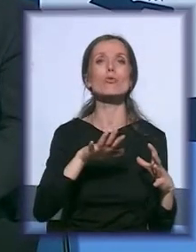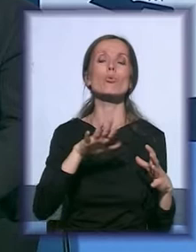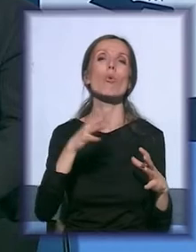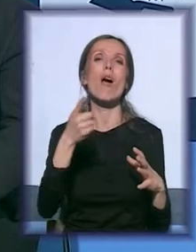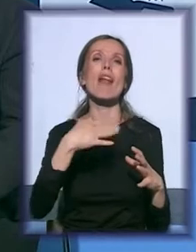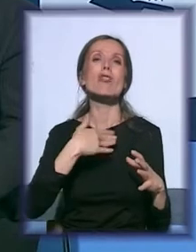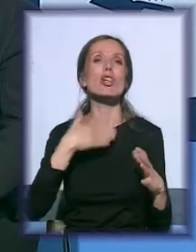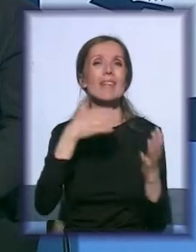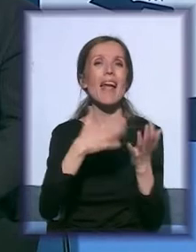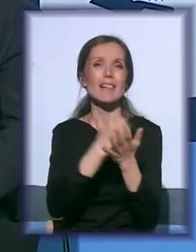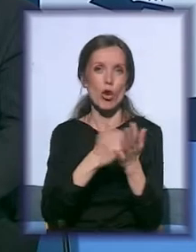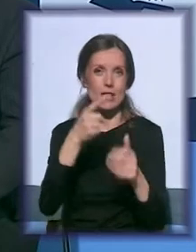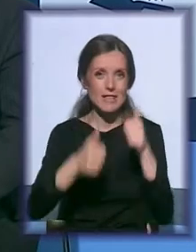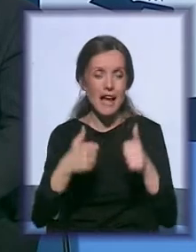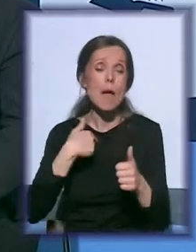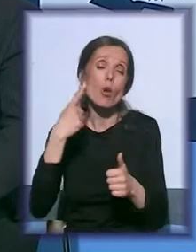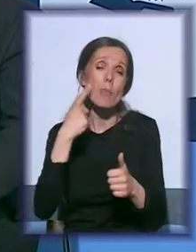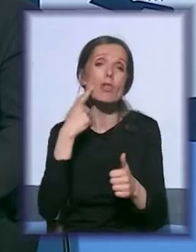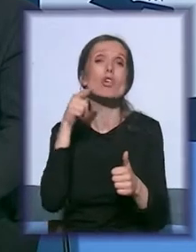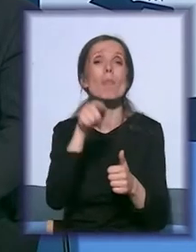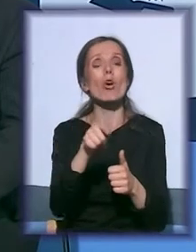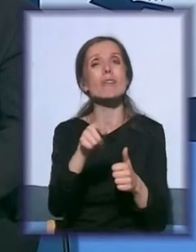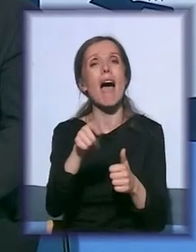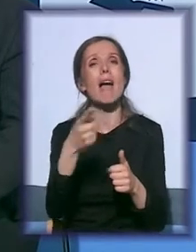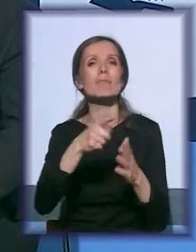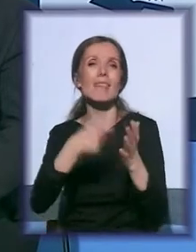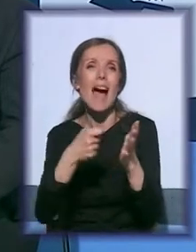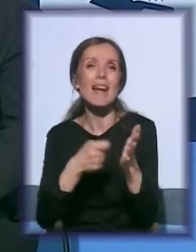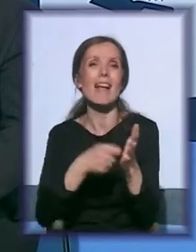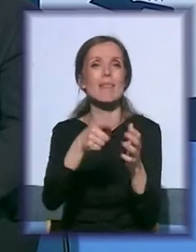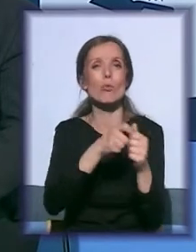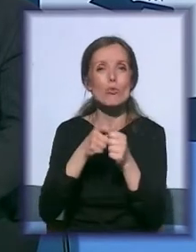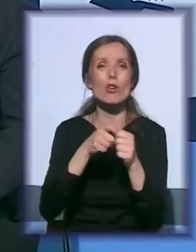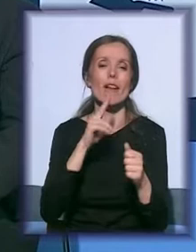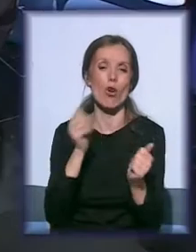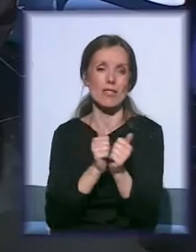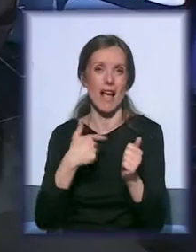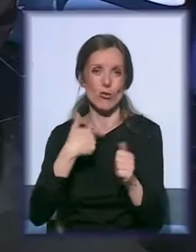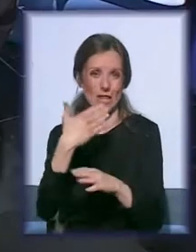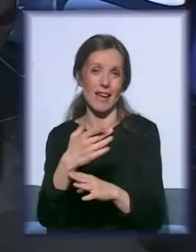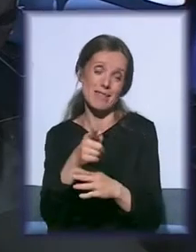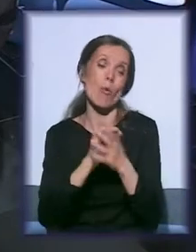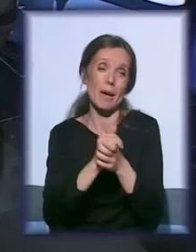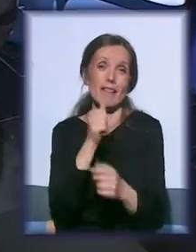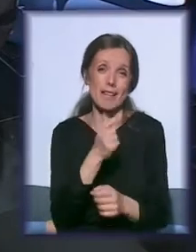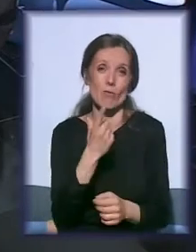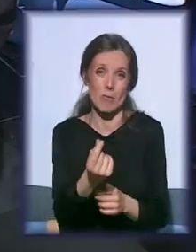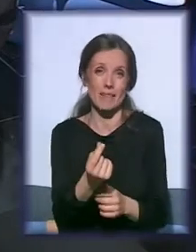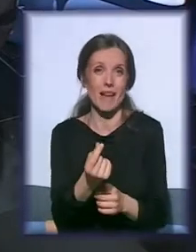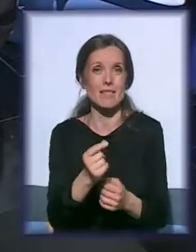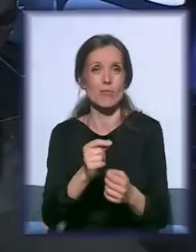aktivnosti udruženja koje zajedno sa agencijom u partnerstvu i prijateljstvu, što vi kažete, kao što i slogan sajma, nastupamo.